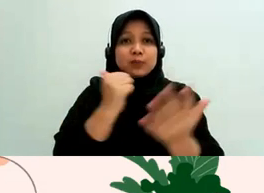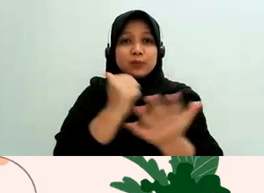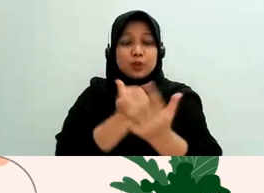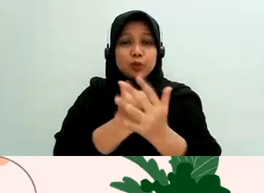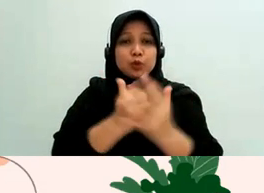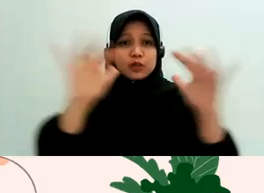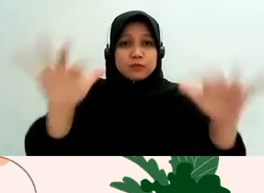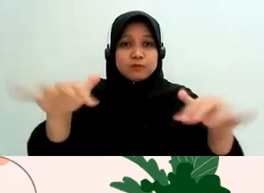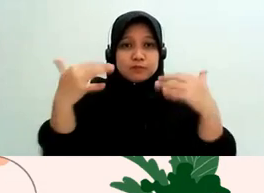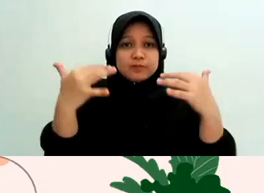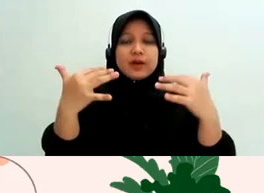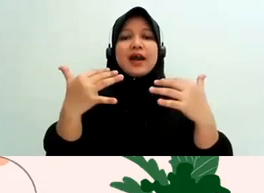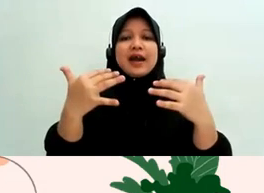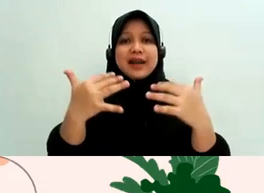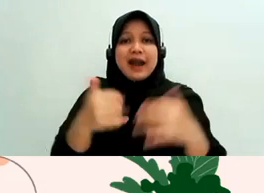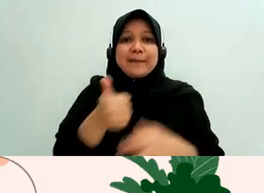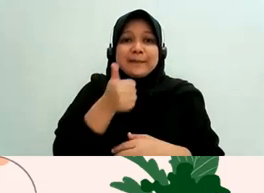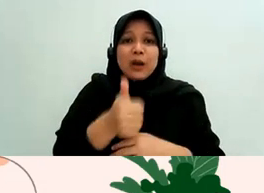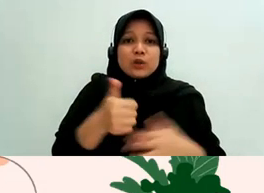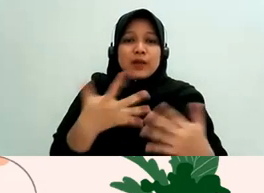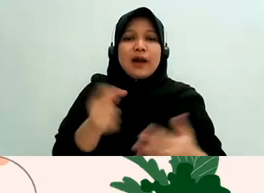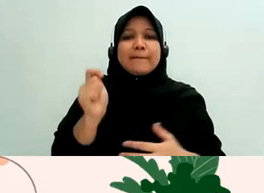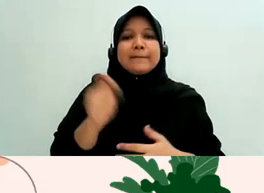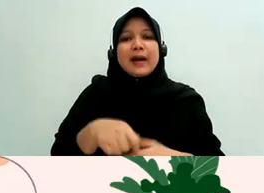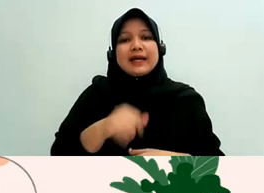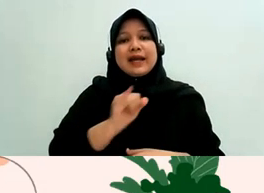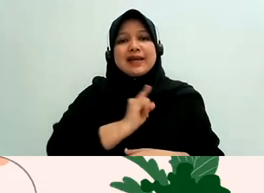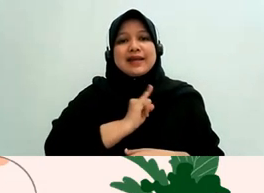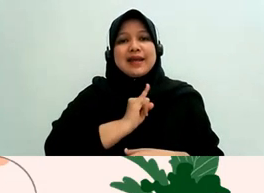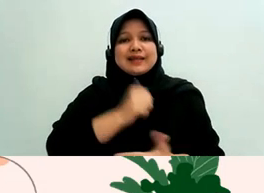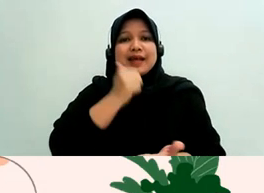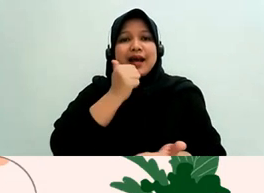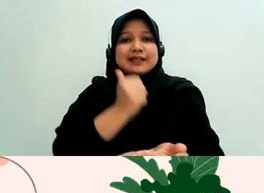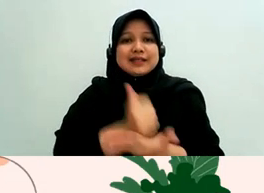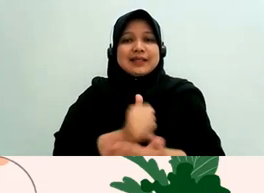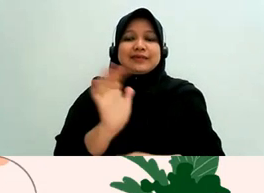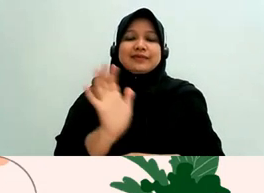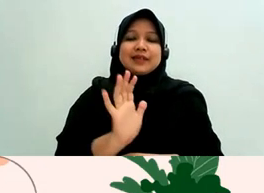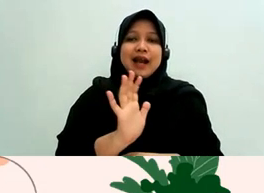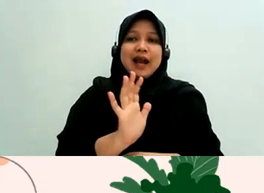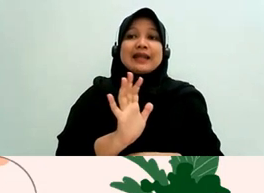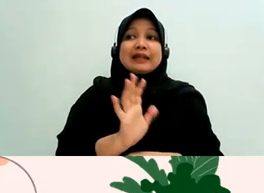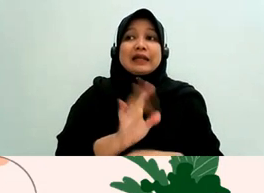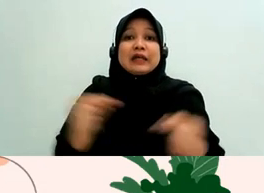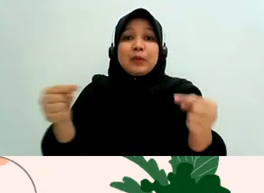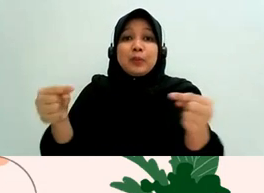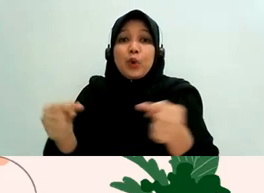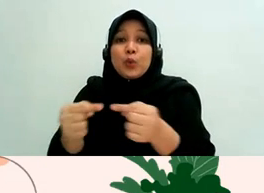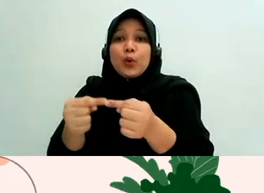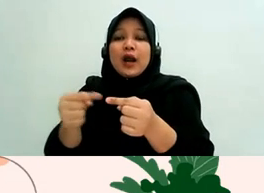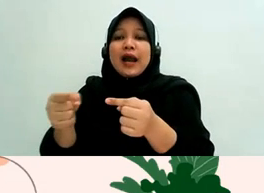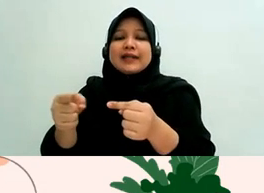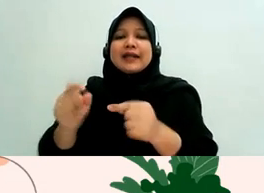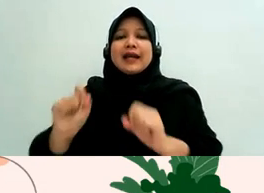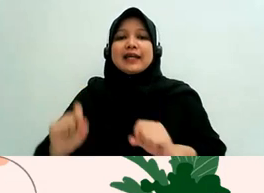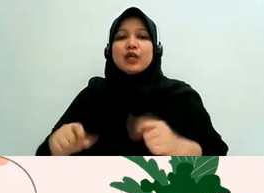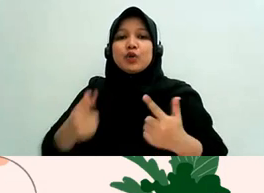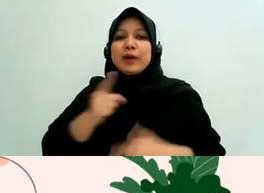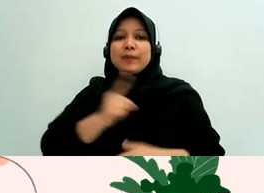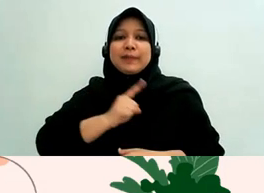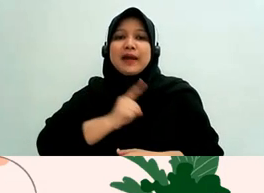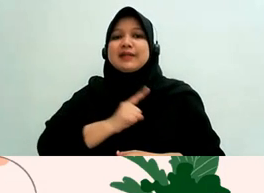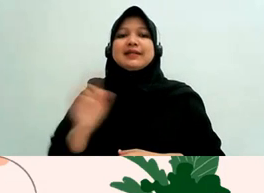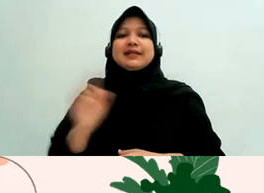itu tidak menggunakan identitas asli tidak mengait-ngaitkan dengan kehidupan pribadi juga dari si tersangka atau terdakwanya